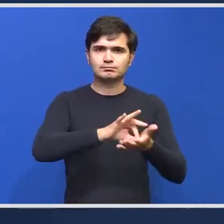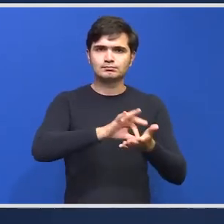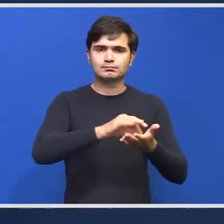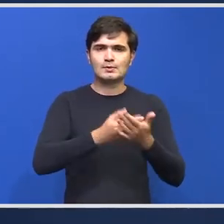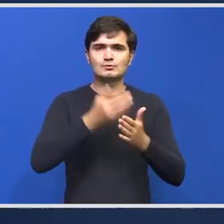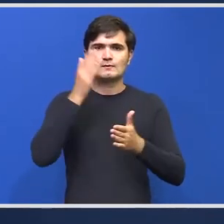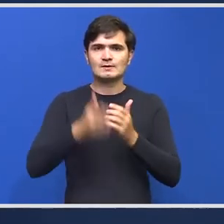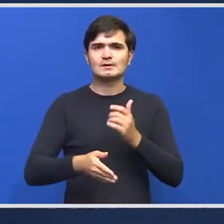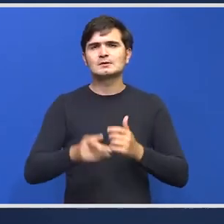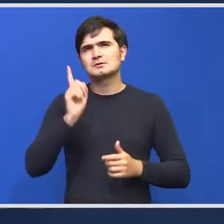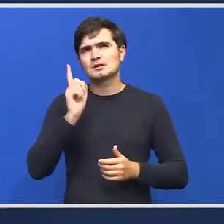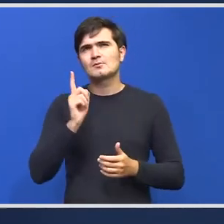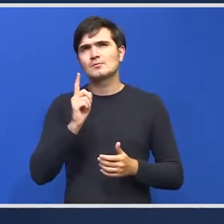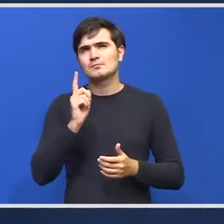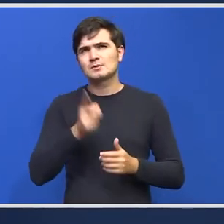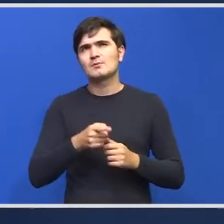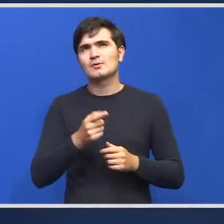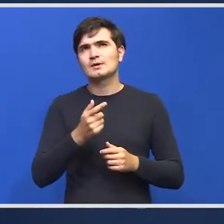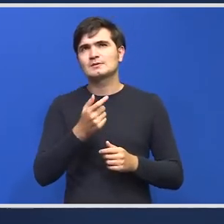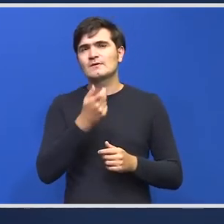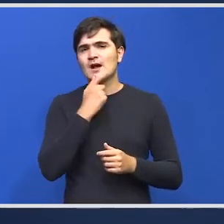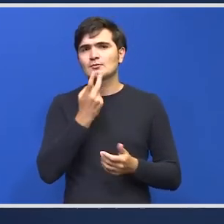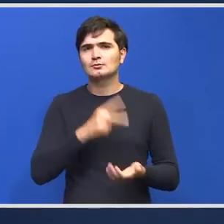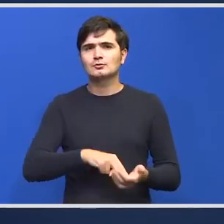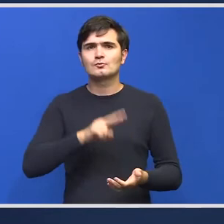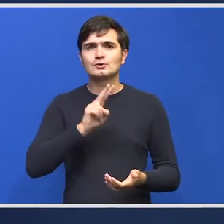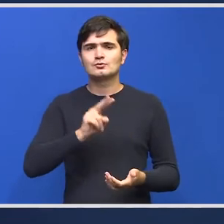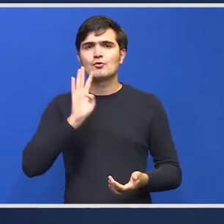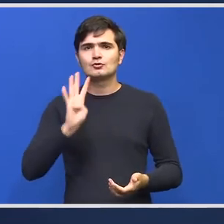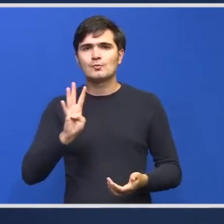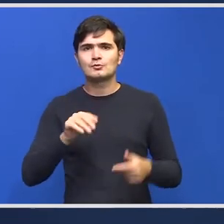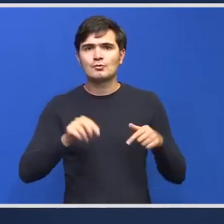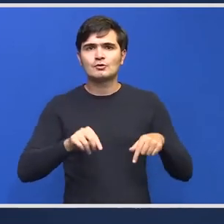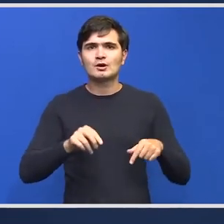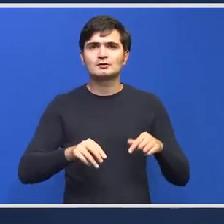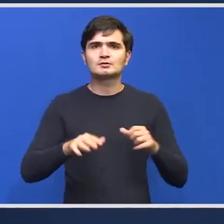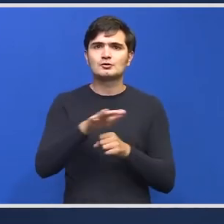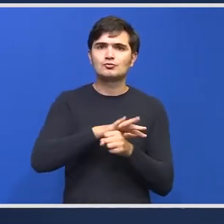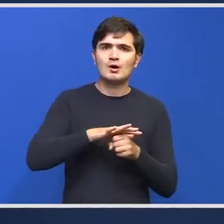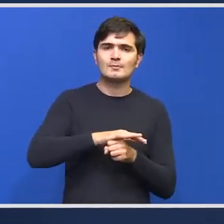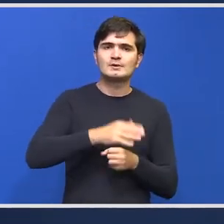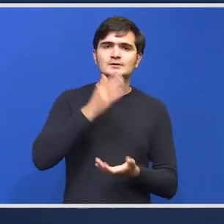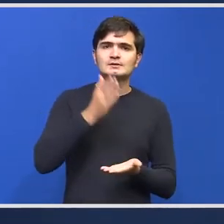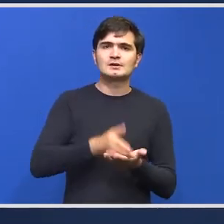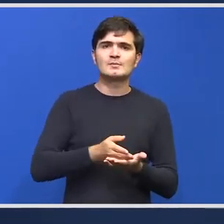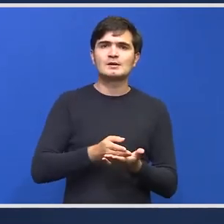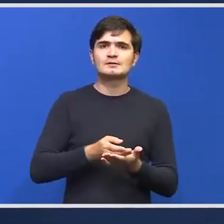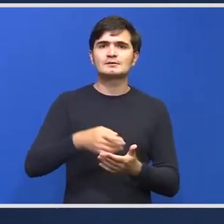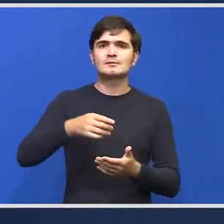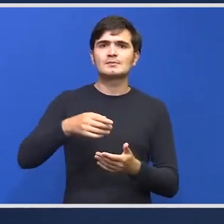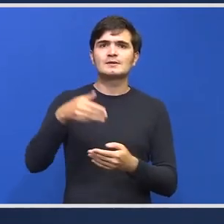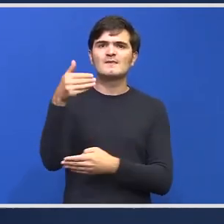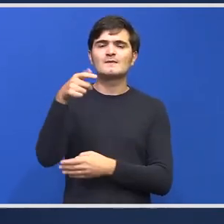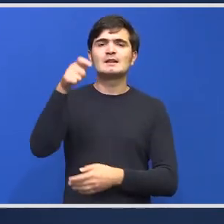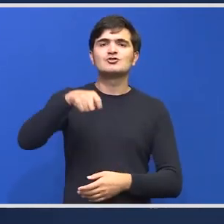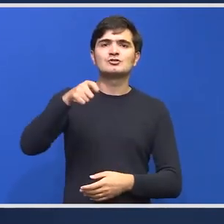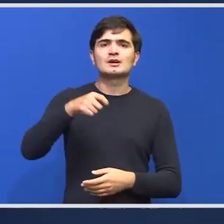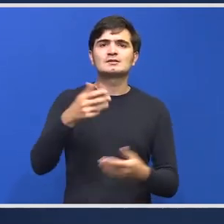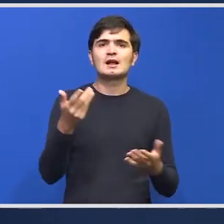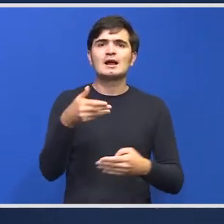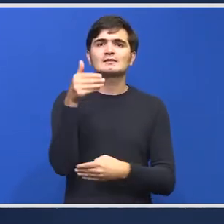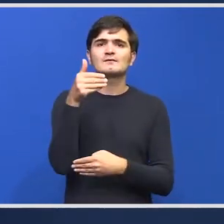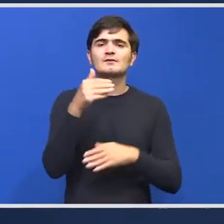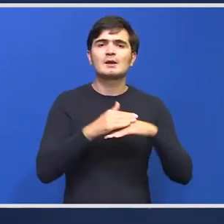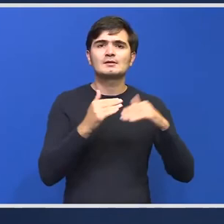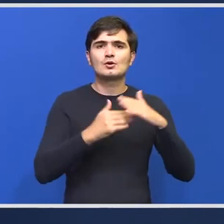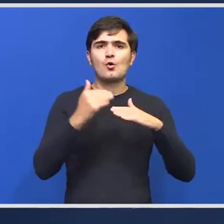trebui să fie 2024 în această toamnă se stabilez prin licitație constructorii În